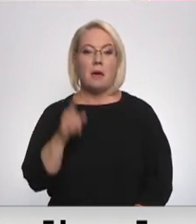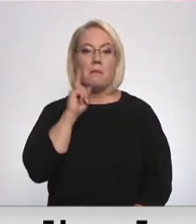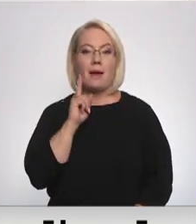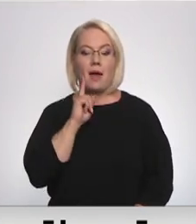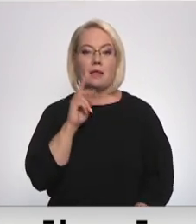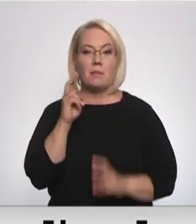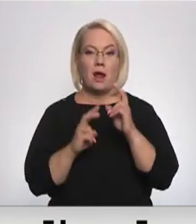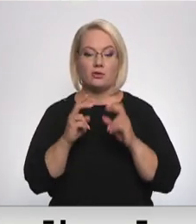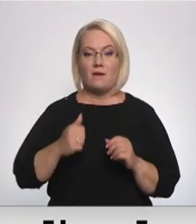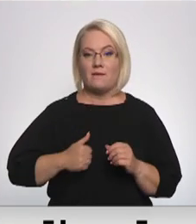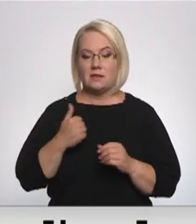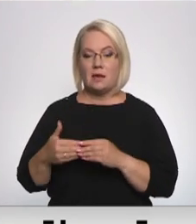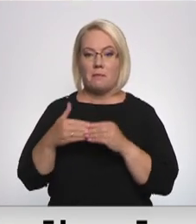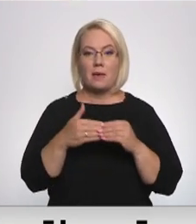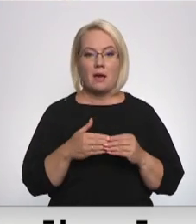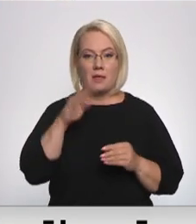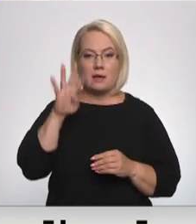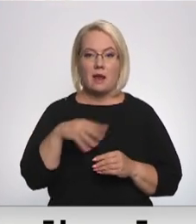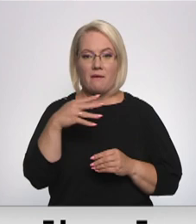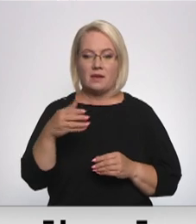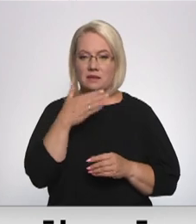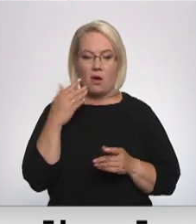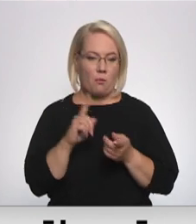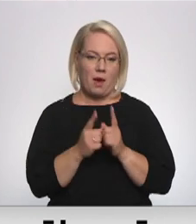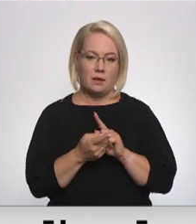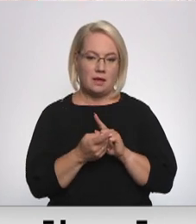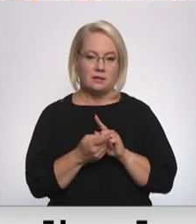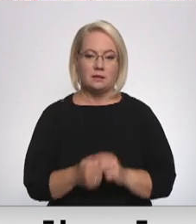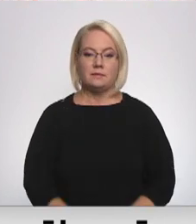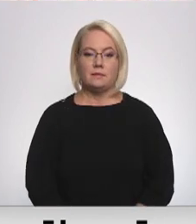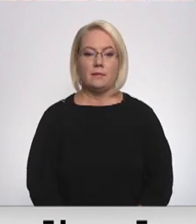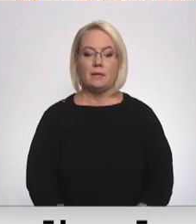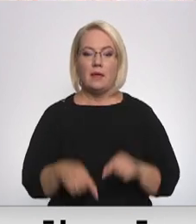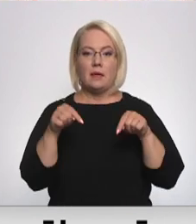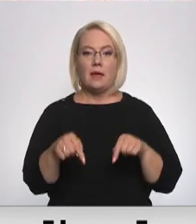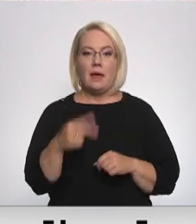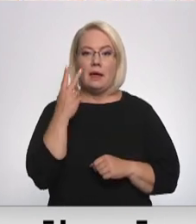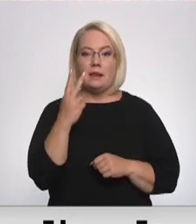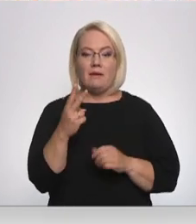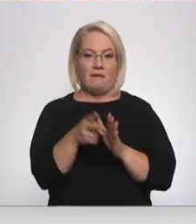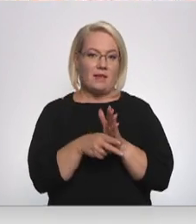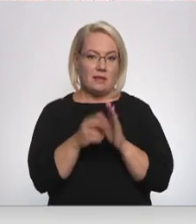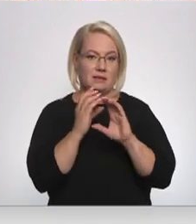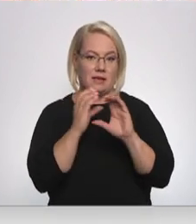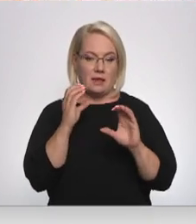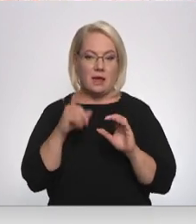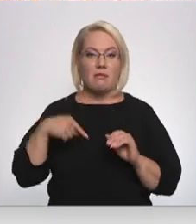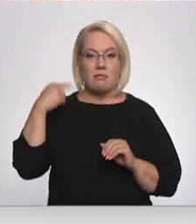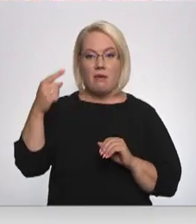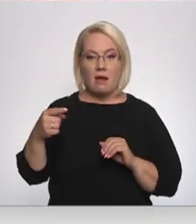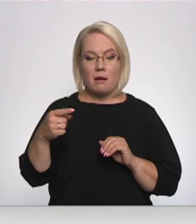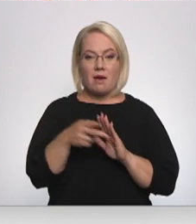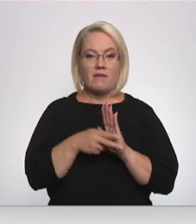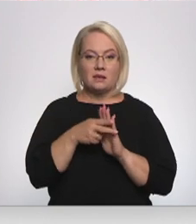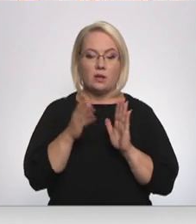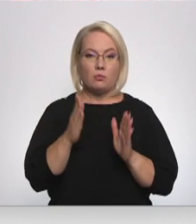ražotājs vilcienu piegādes grāfiku nav mainījis. Šeit ir divi vilcieni sastāvu. Nākamie vilcieni sastāvu uz